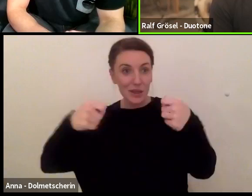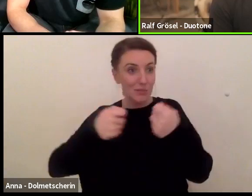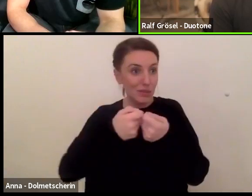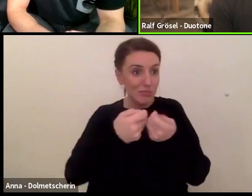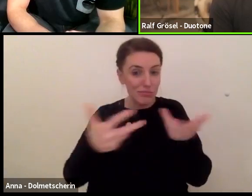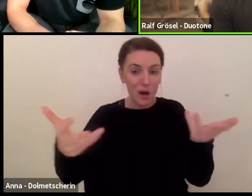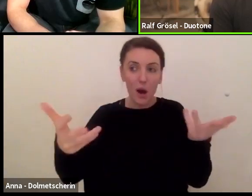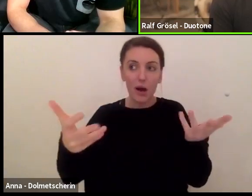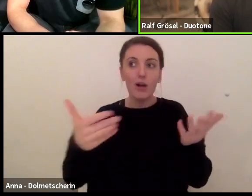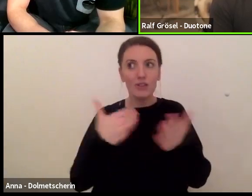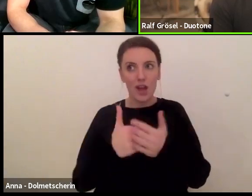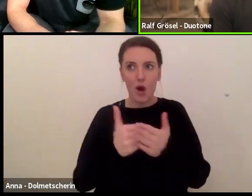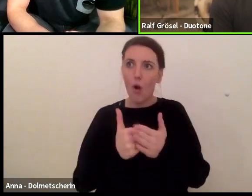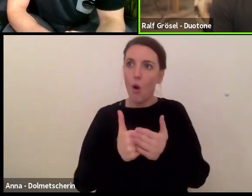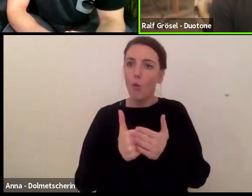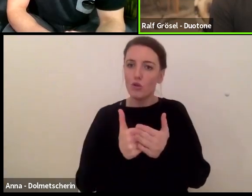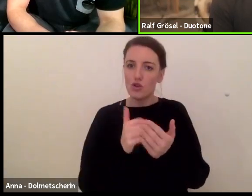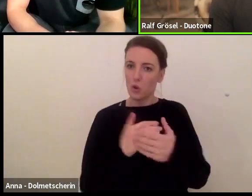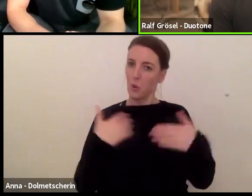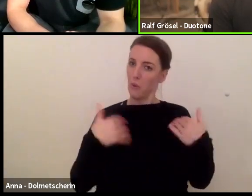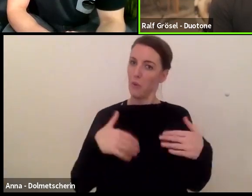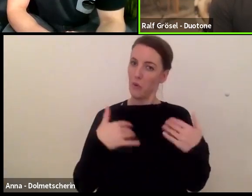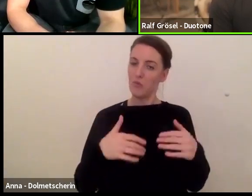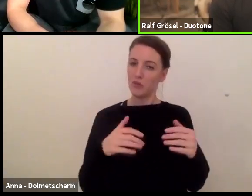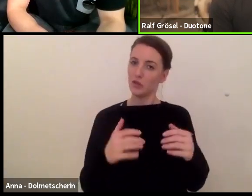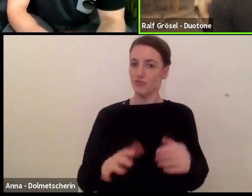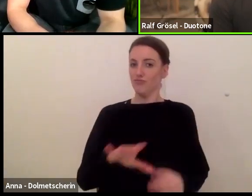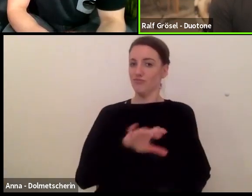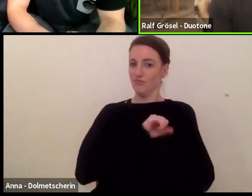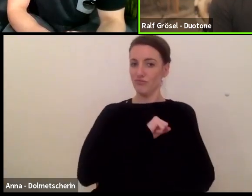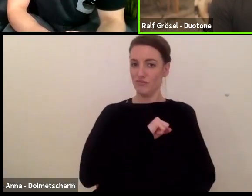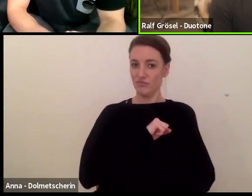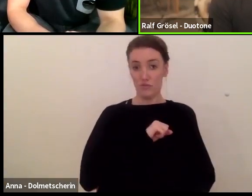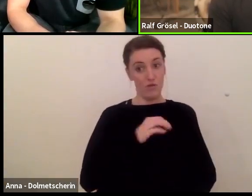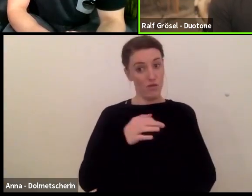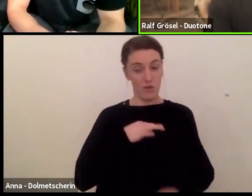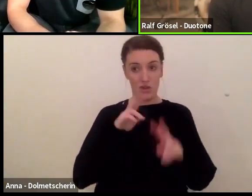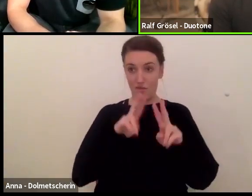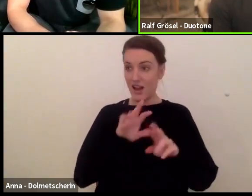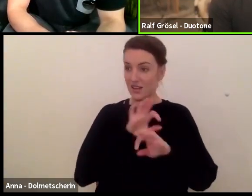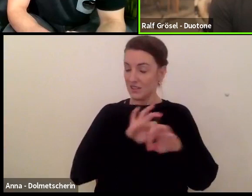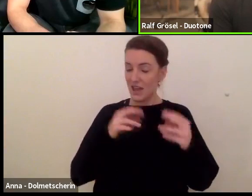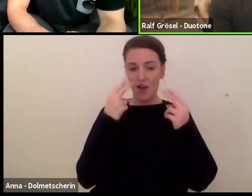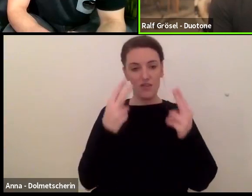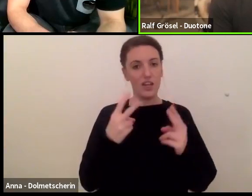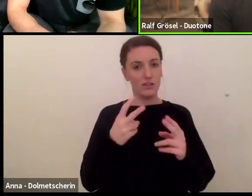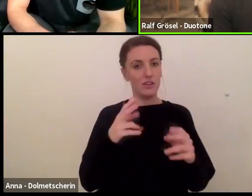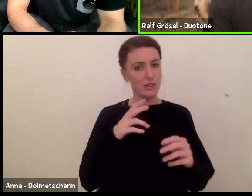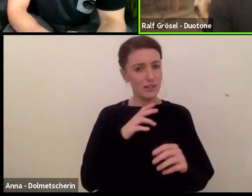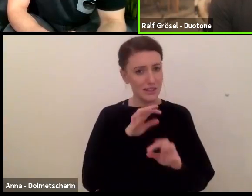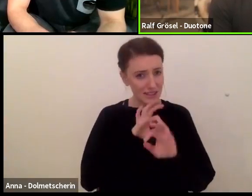etwas sehr, sehr Wichtiges, was ich auf jeden Fall absolut gerne mache,